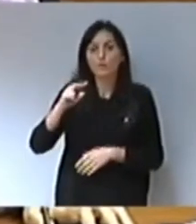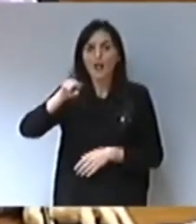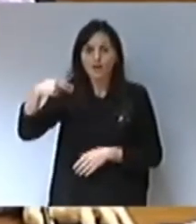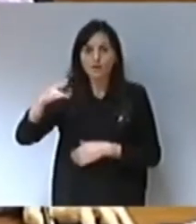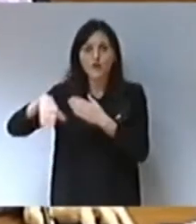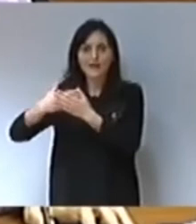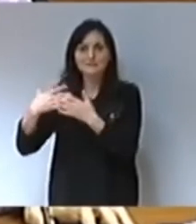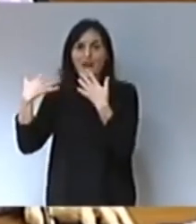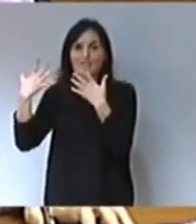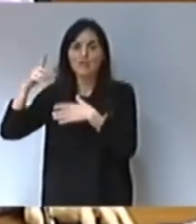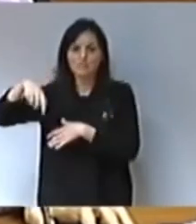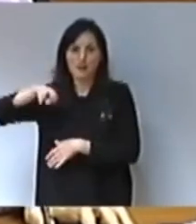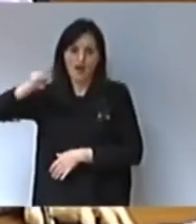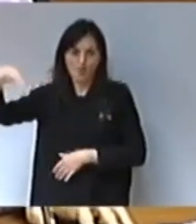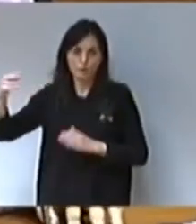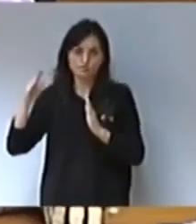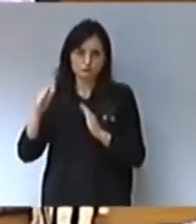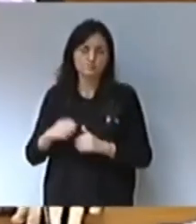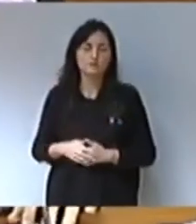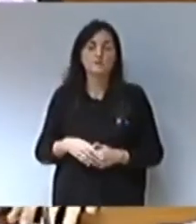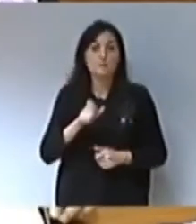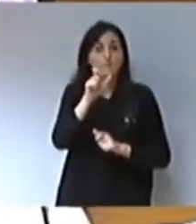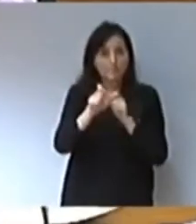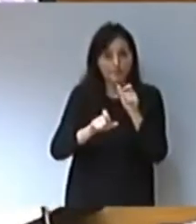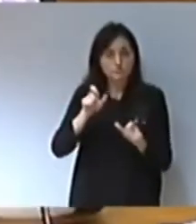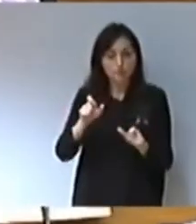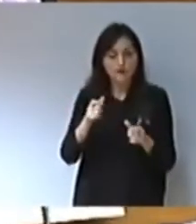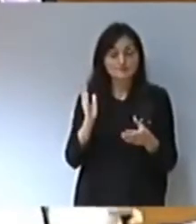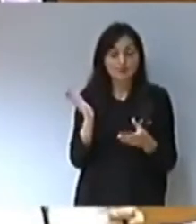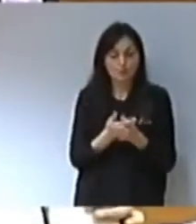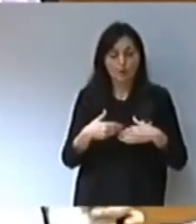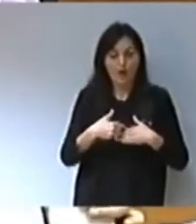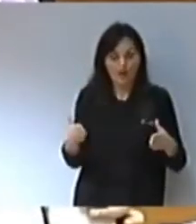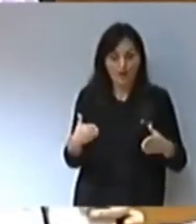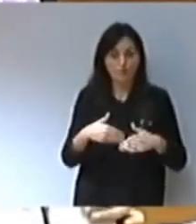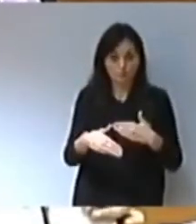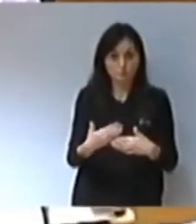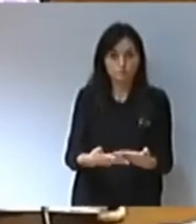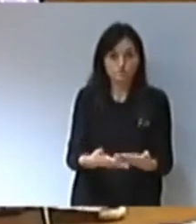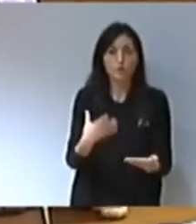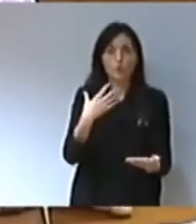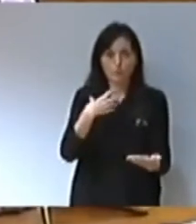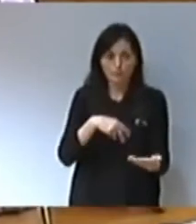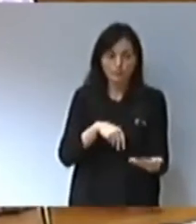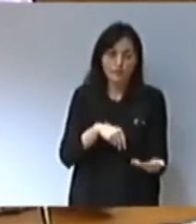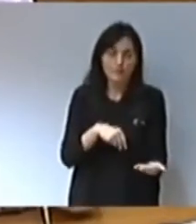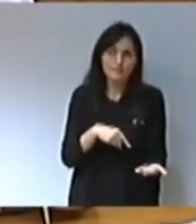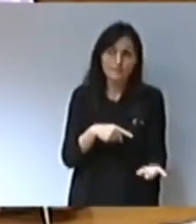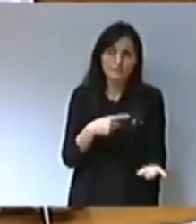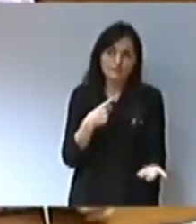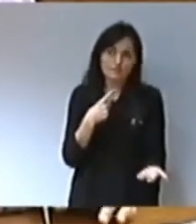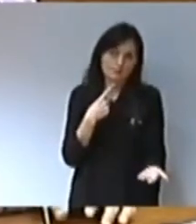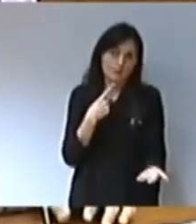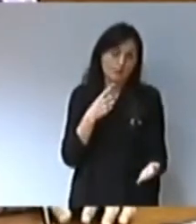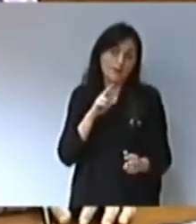fins a 10.000 euros. Evidentment, les persones a les que se les ha obert el procés sancionador podran alegar el